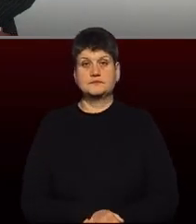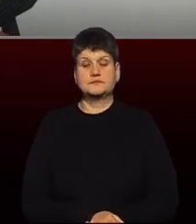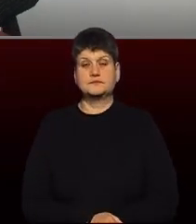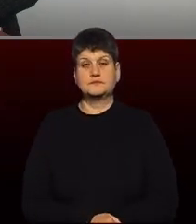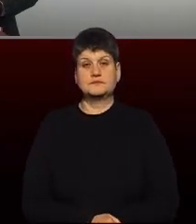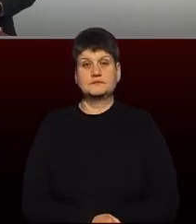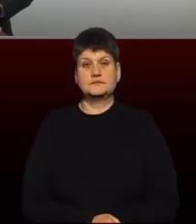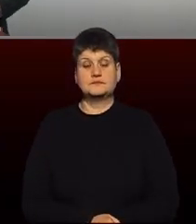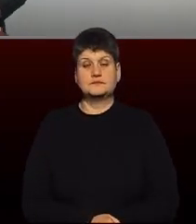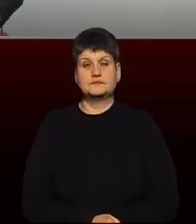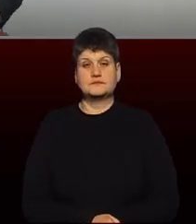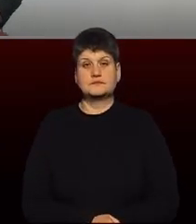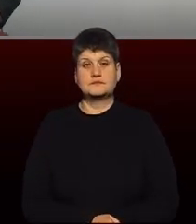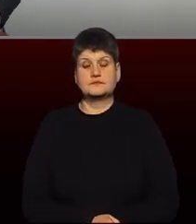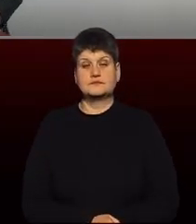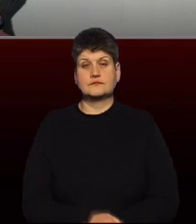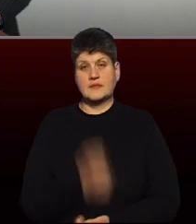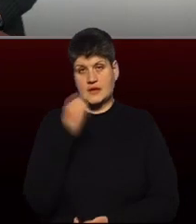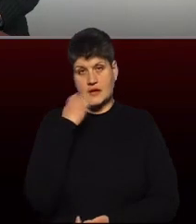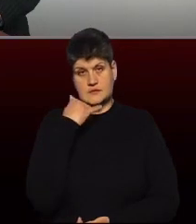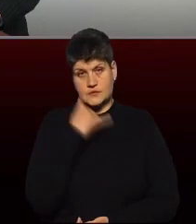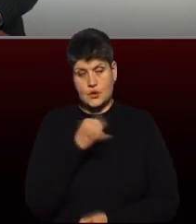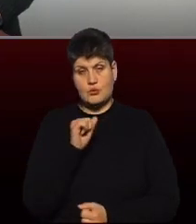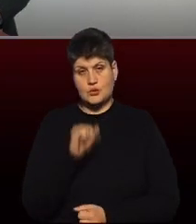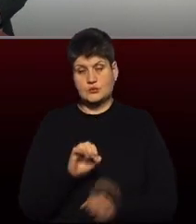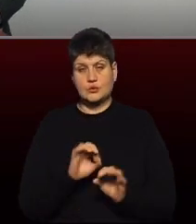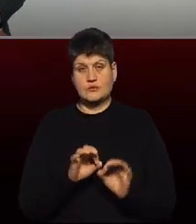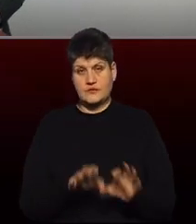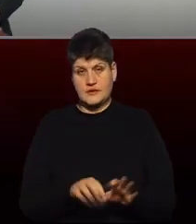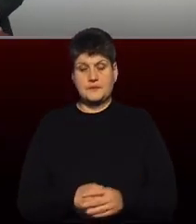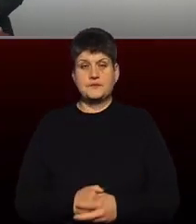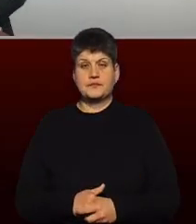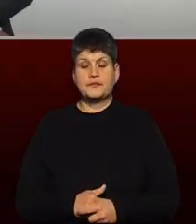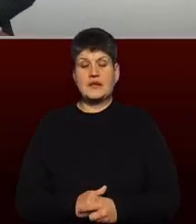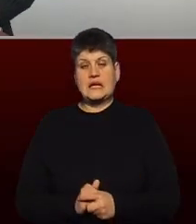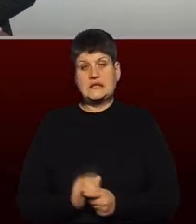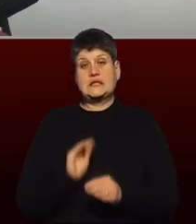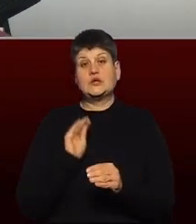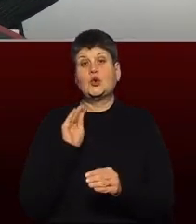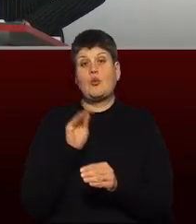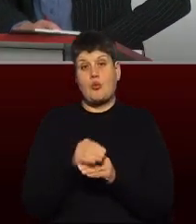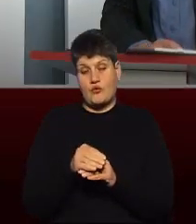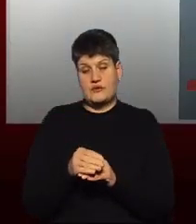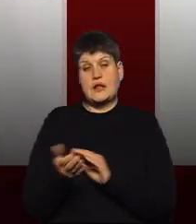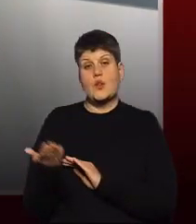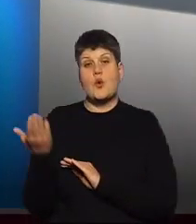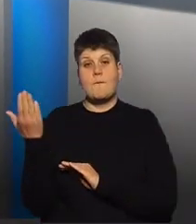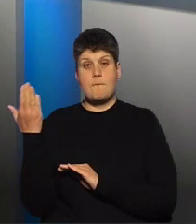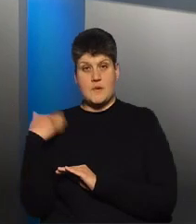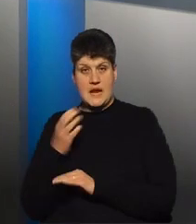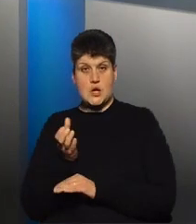Зрозуміло, дякую за цей дзвінок. Якщо хочете, можна прокоментувати. Можу прокоментувати і в доповнення до попереднього коментаря.